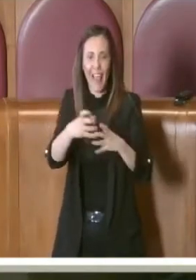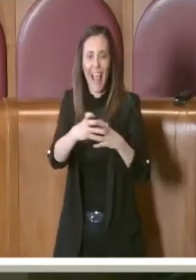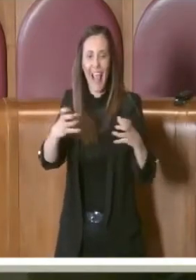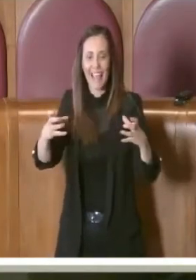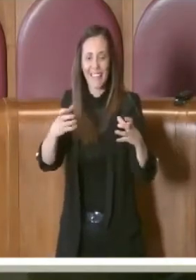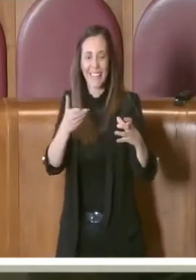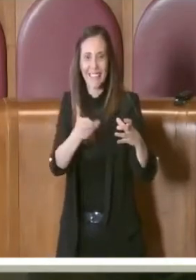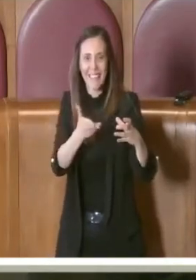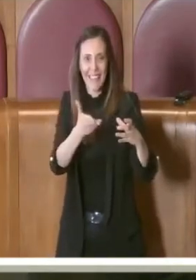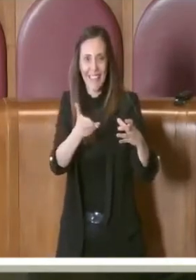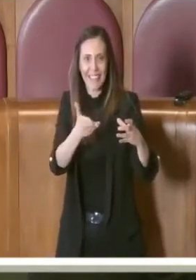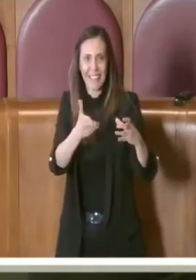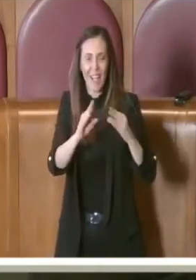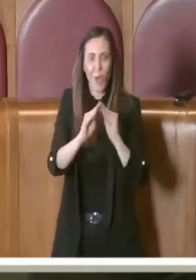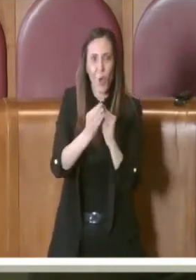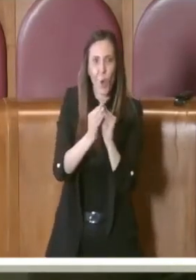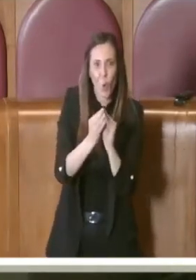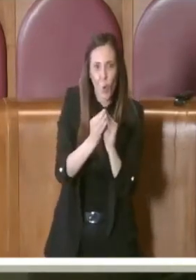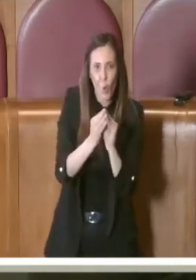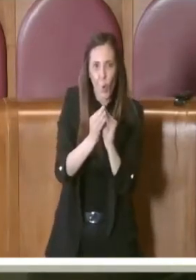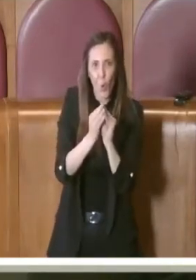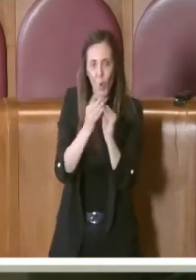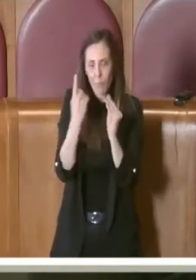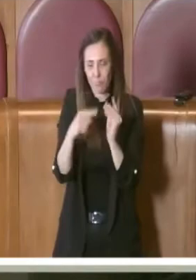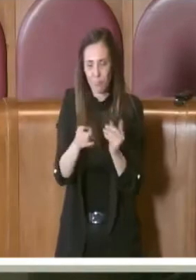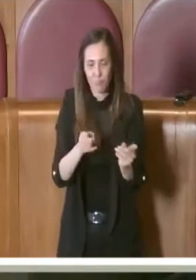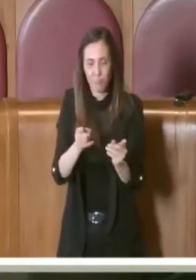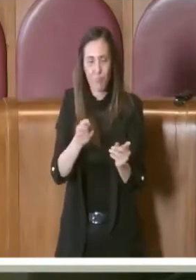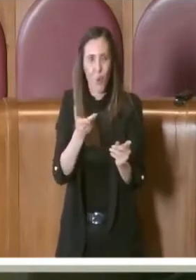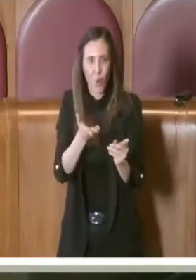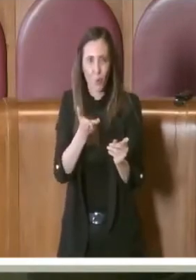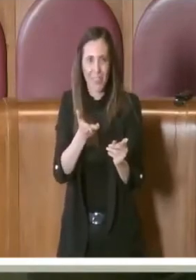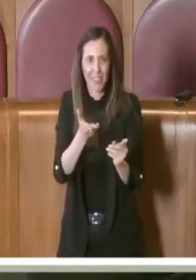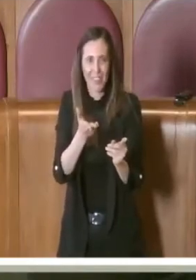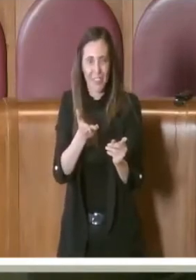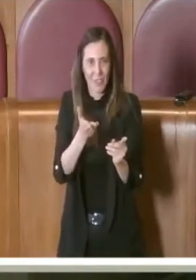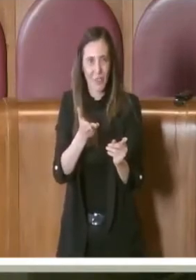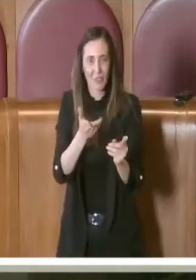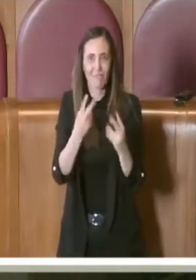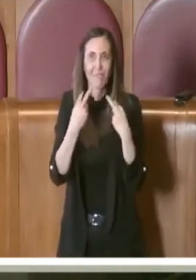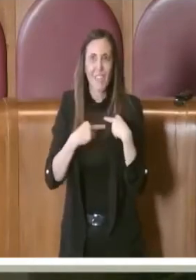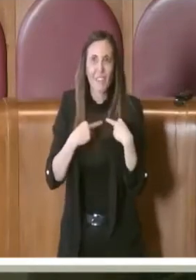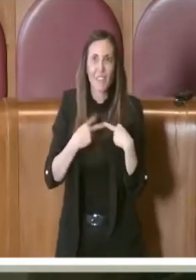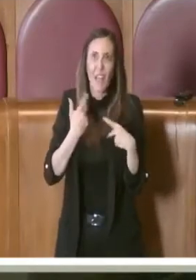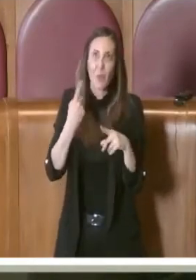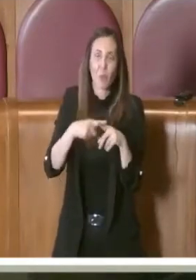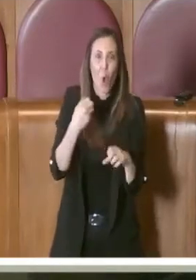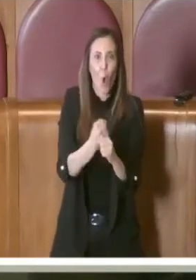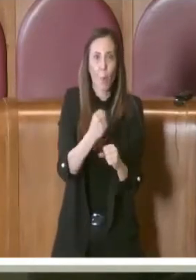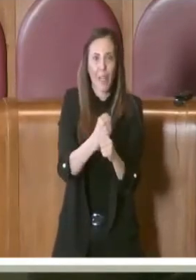come in questo momento sta vivendo e operando.